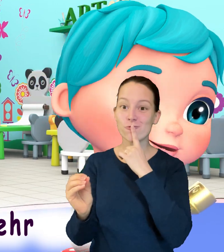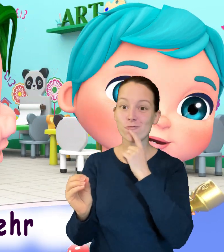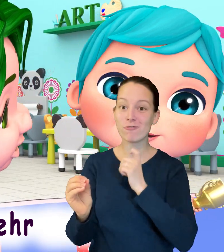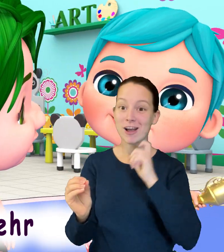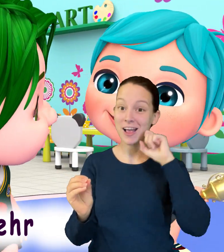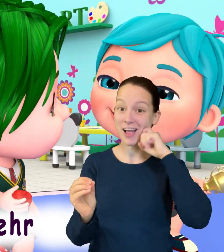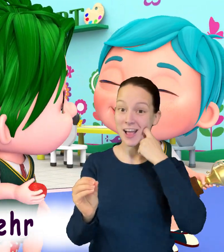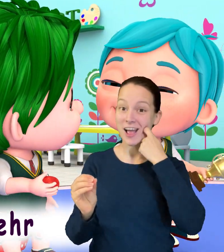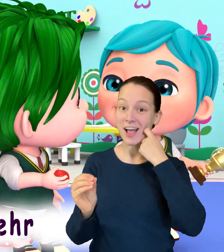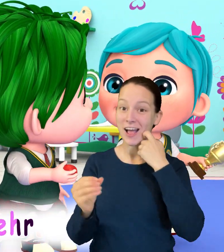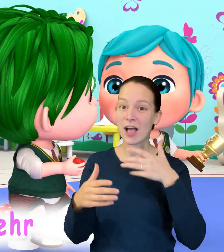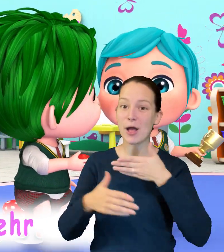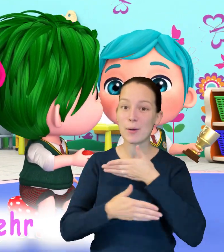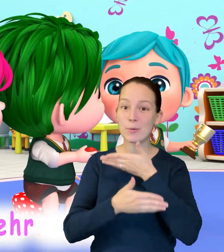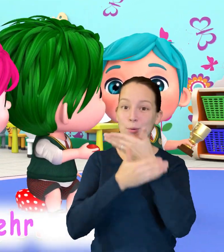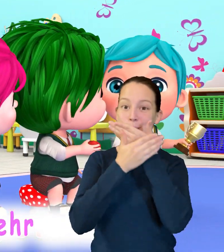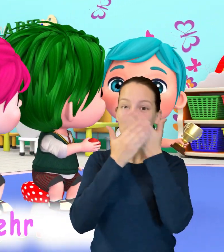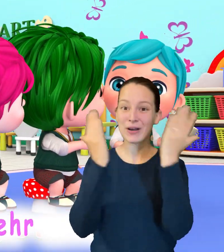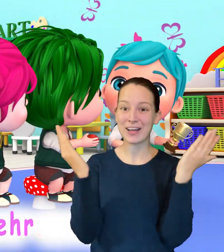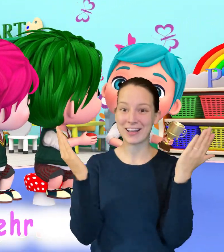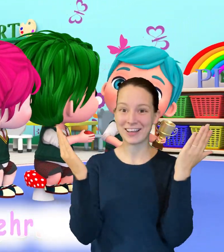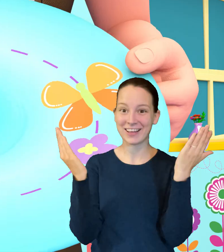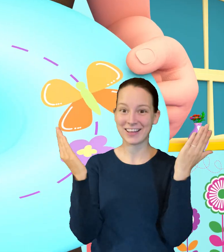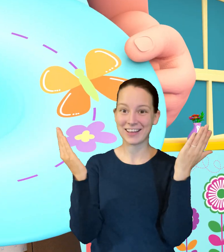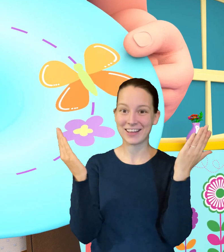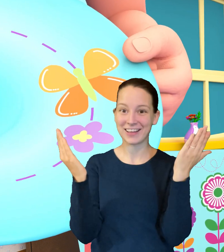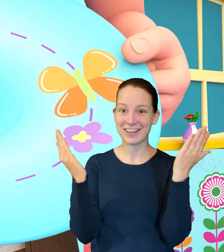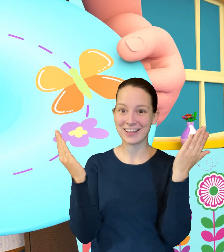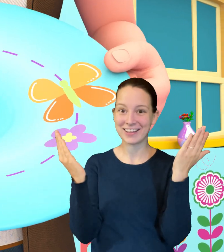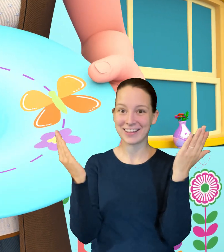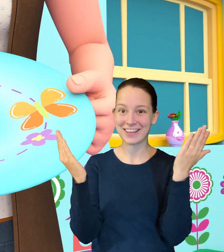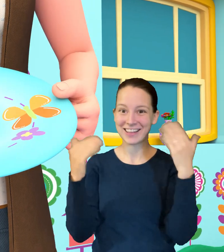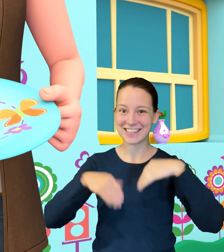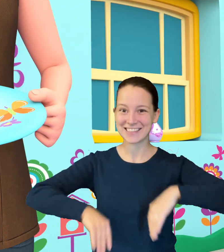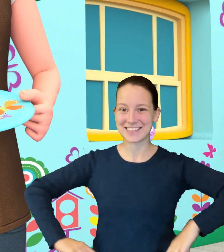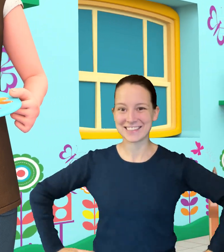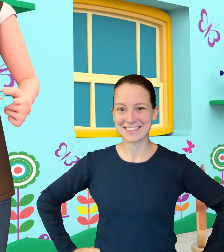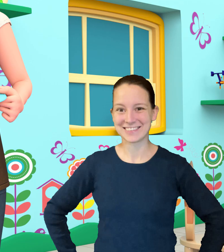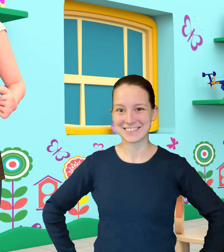Da war es keiner mehr.